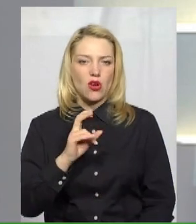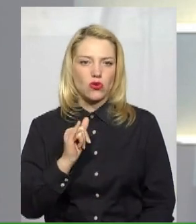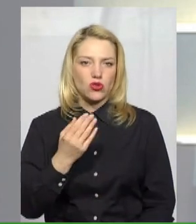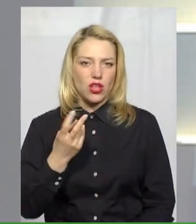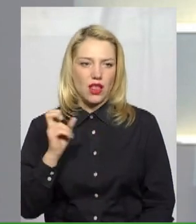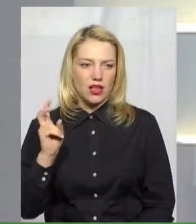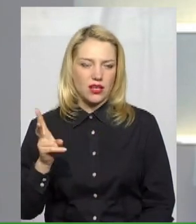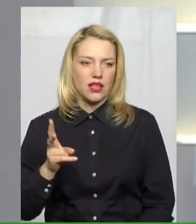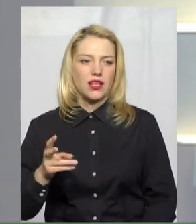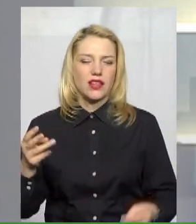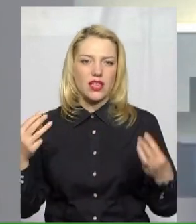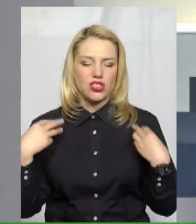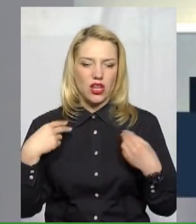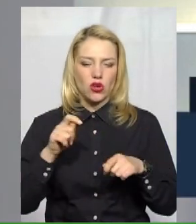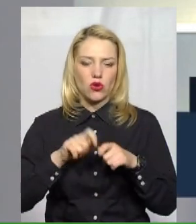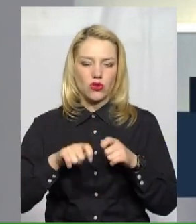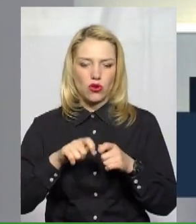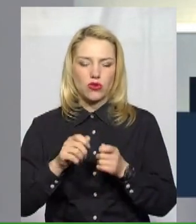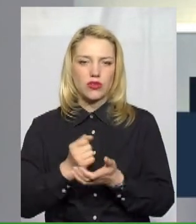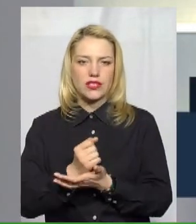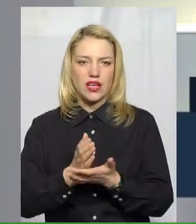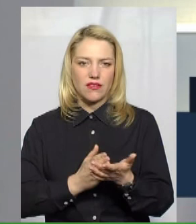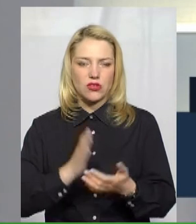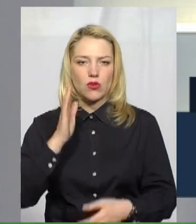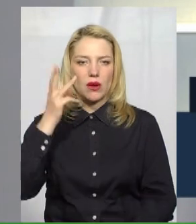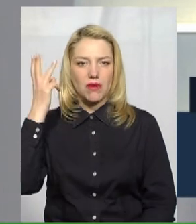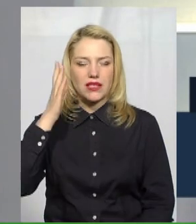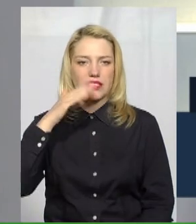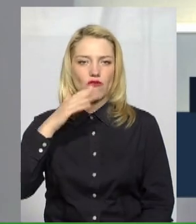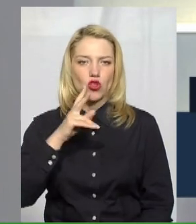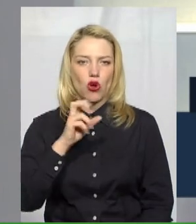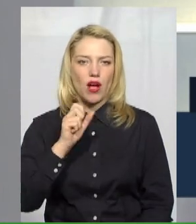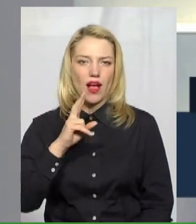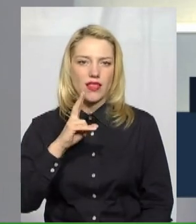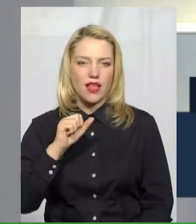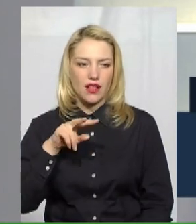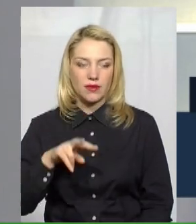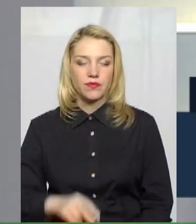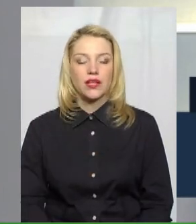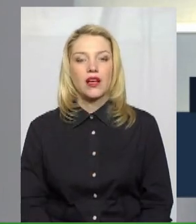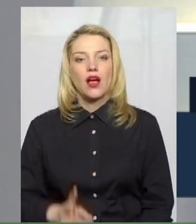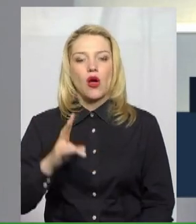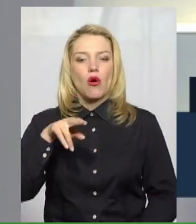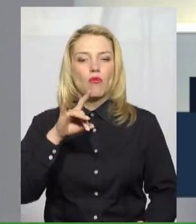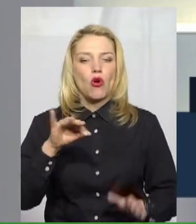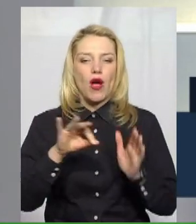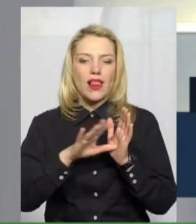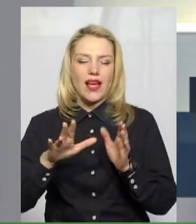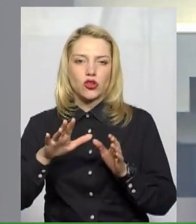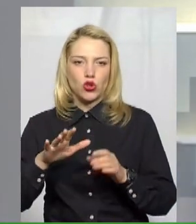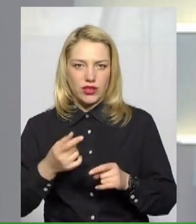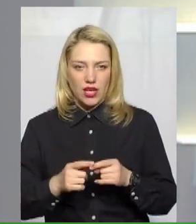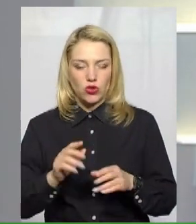центру Хмельницьк водоканалу. І на завершення про електроенергію, заступник директора Хмельницьк